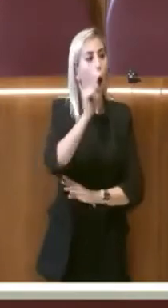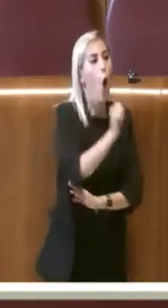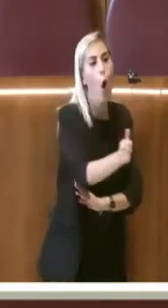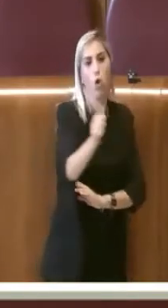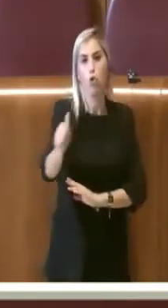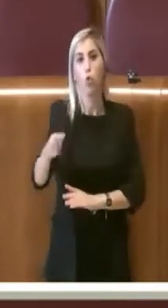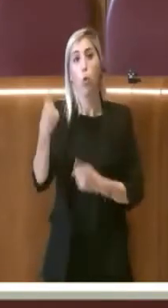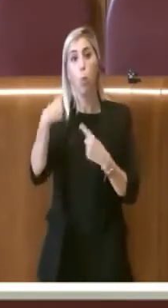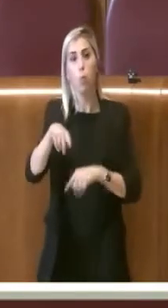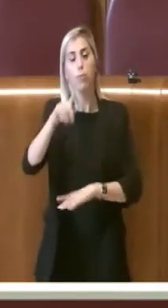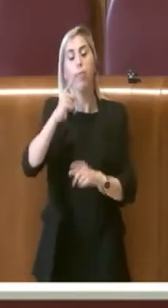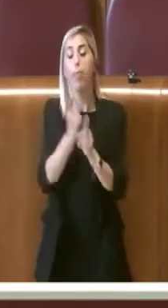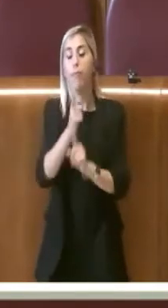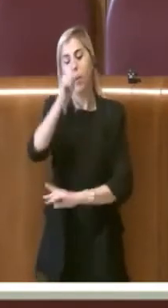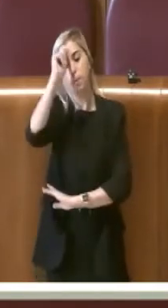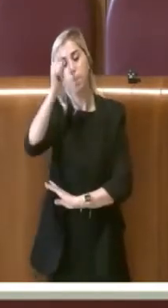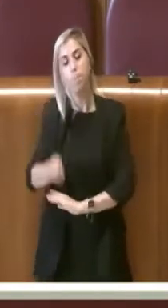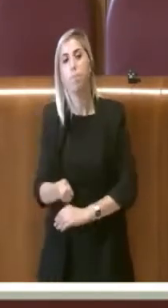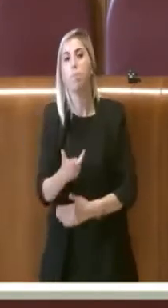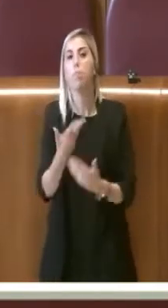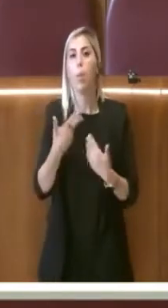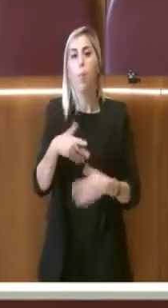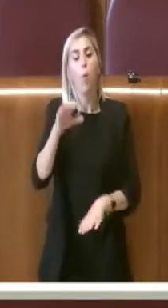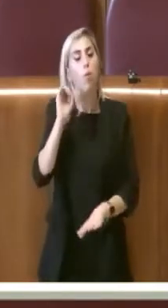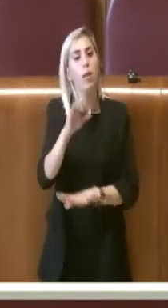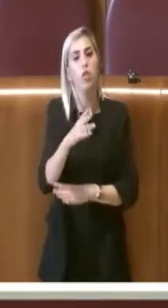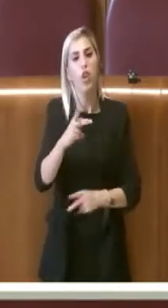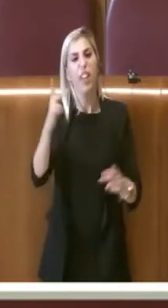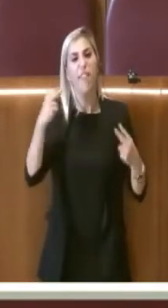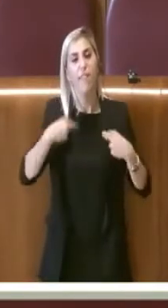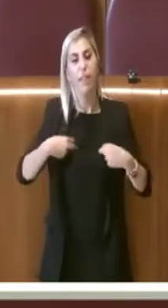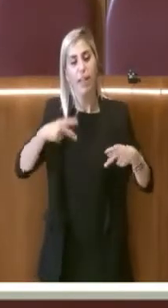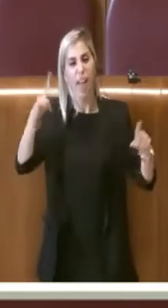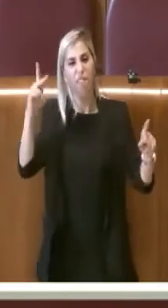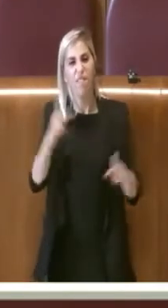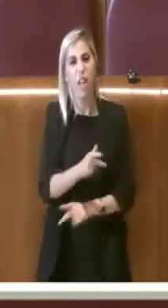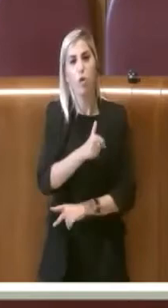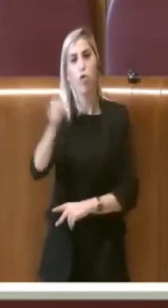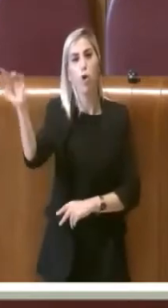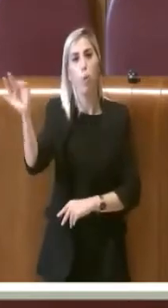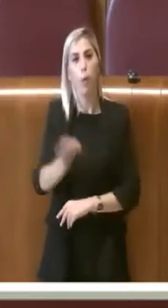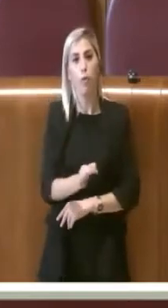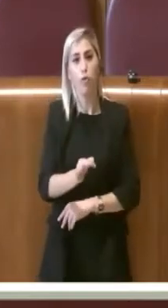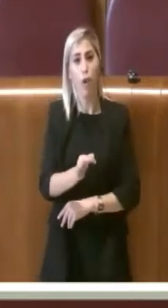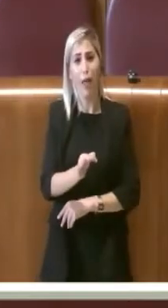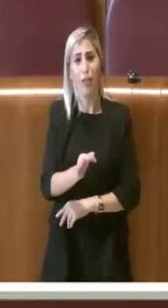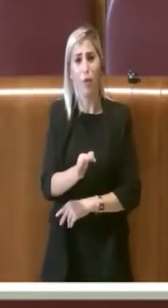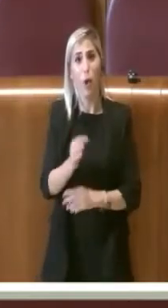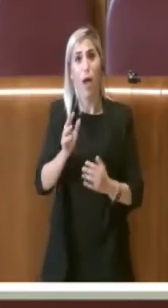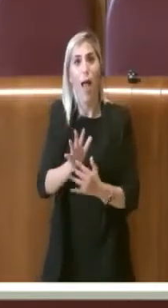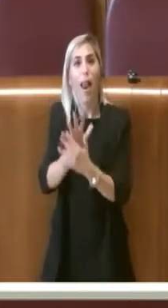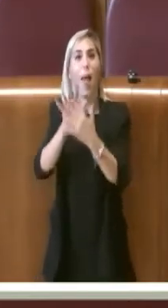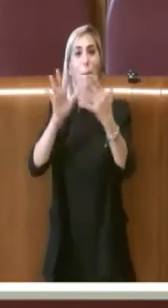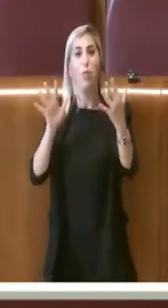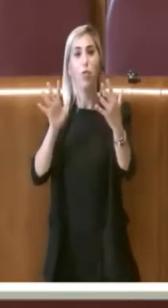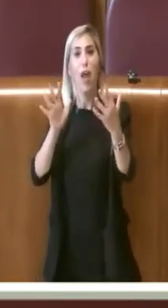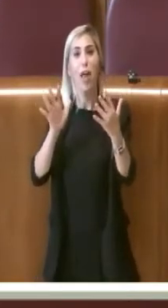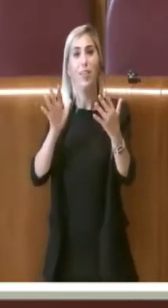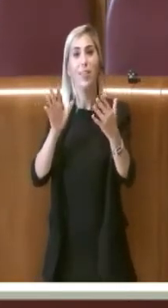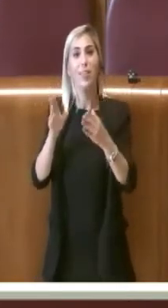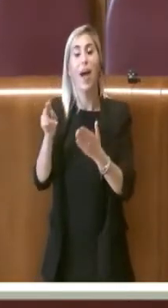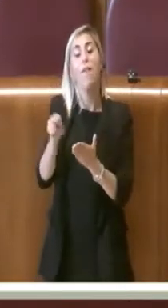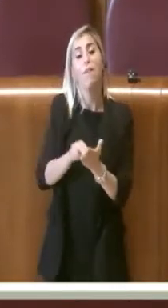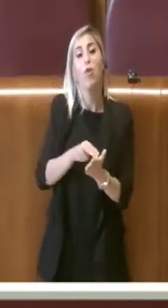grandissimo rispetto, una grande lezione di vita. Per cui, ovviamente, la maggioranza voterà favorevolmente